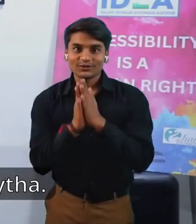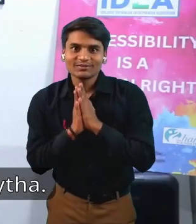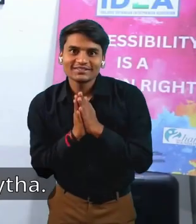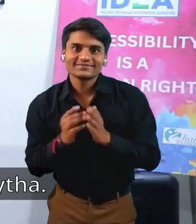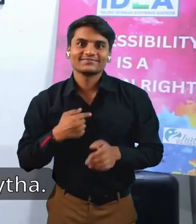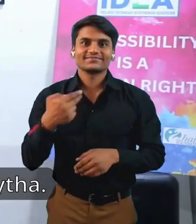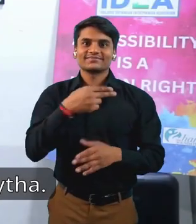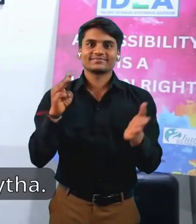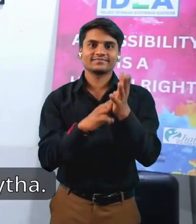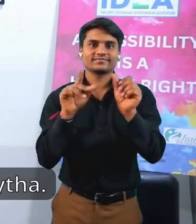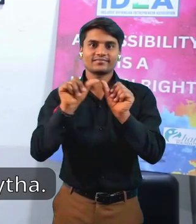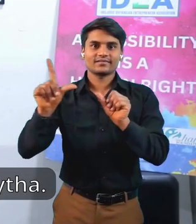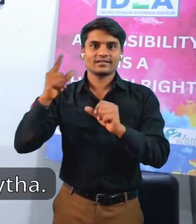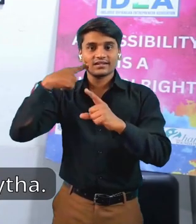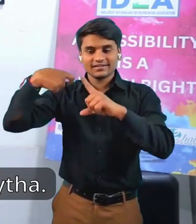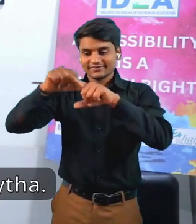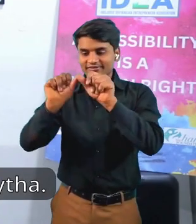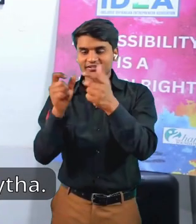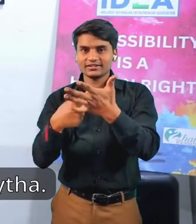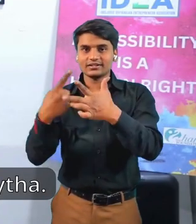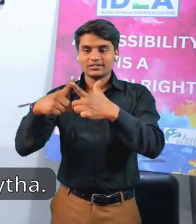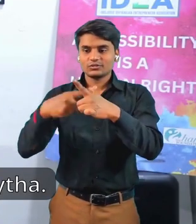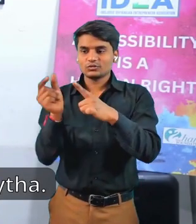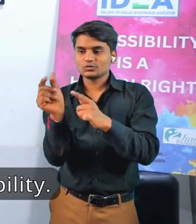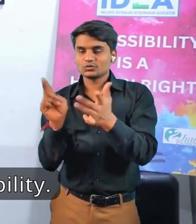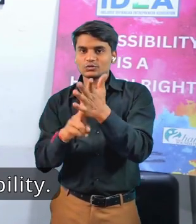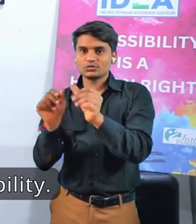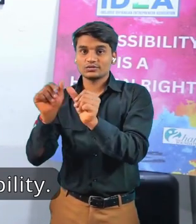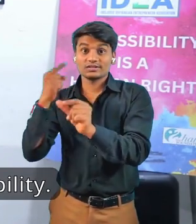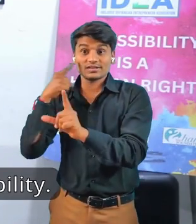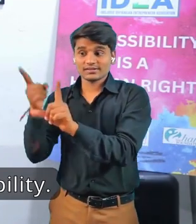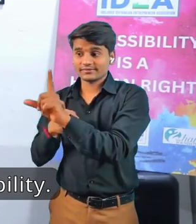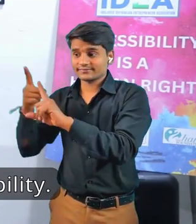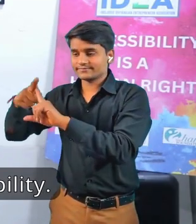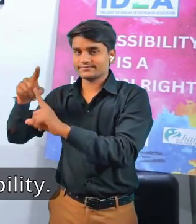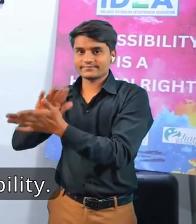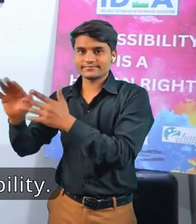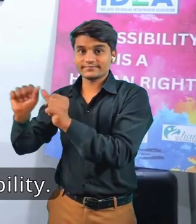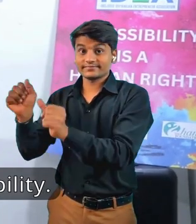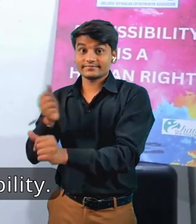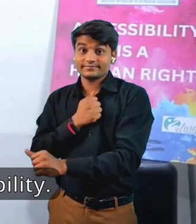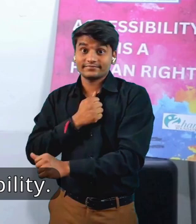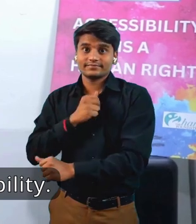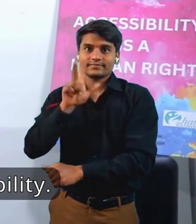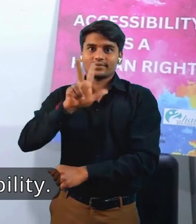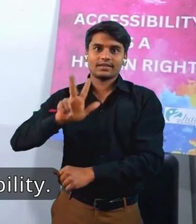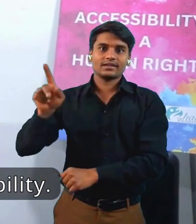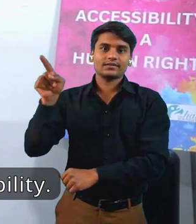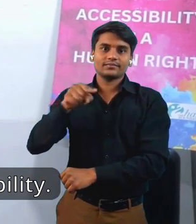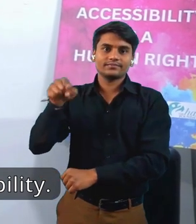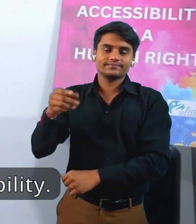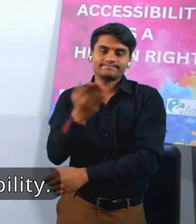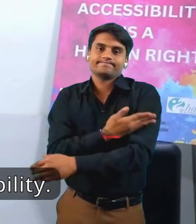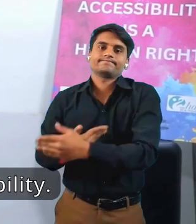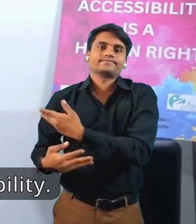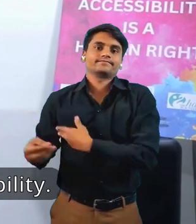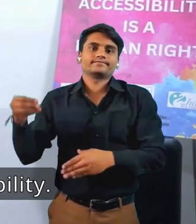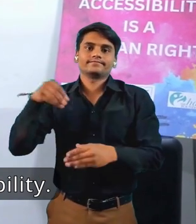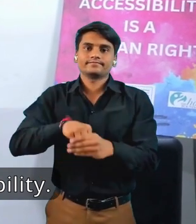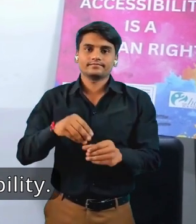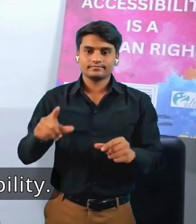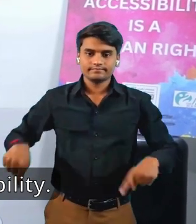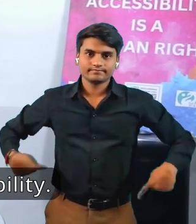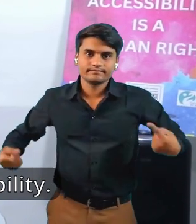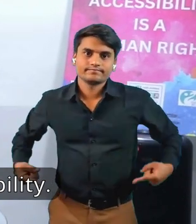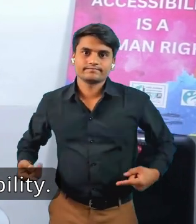सबी को नमस्कार, मेरे नाम मलिकार जुनायता है, मैं 88% दिव्यांग हूँ